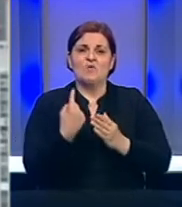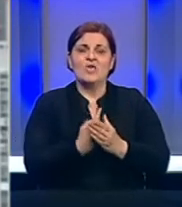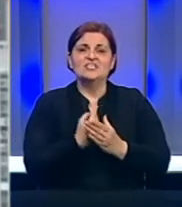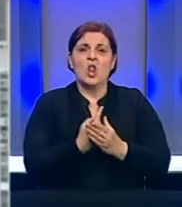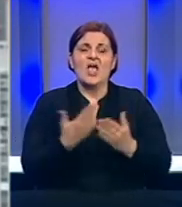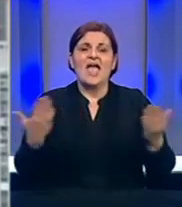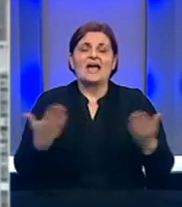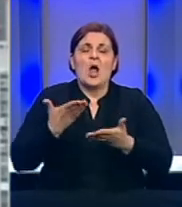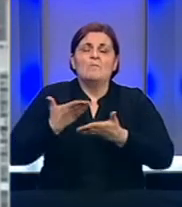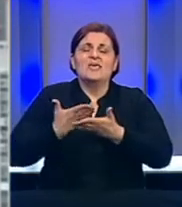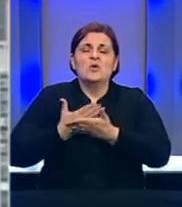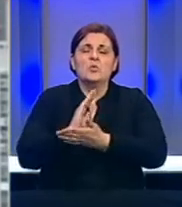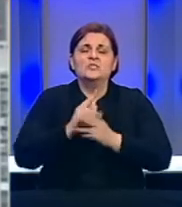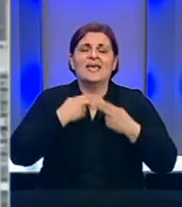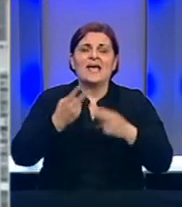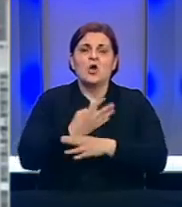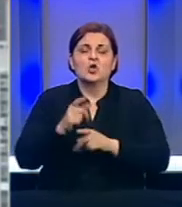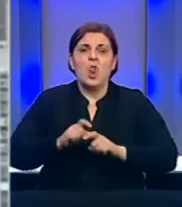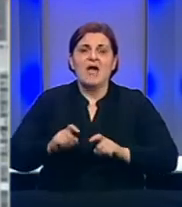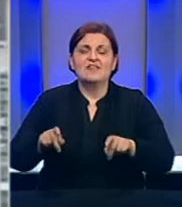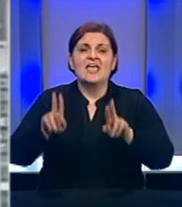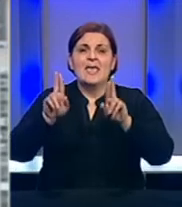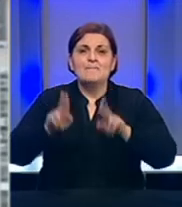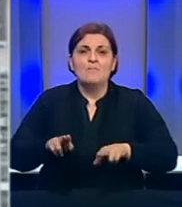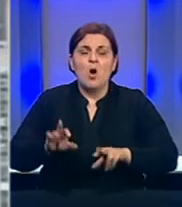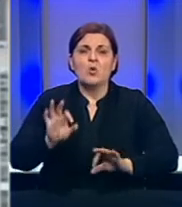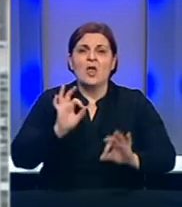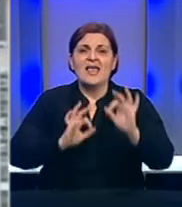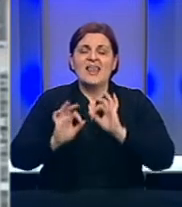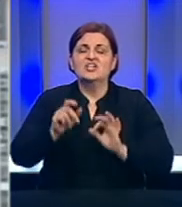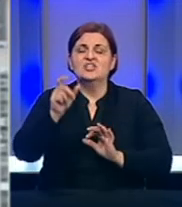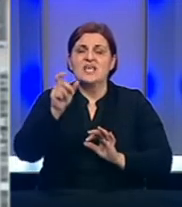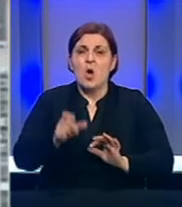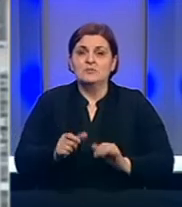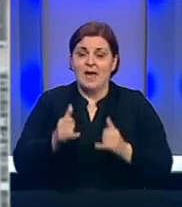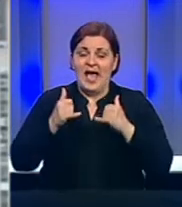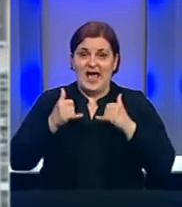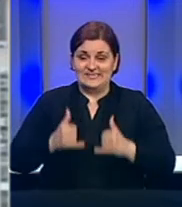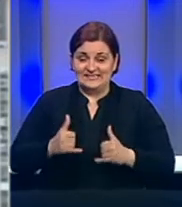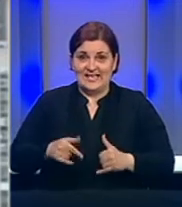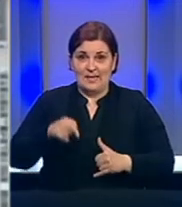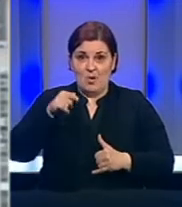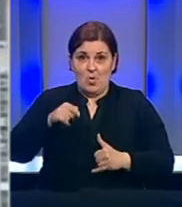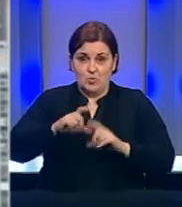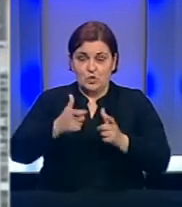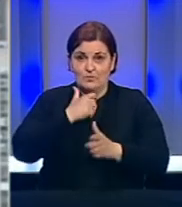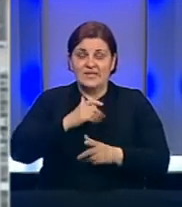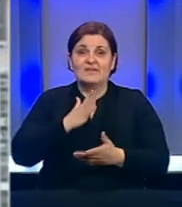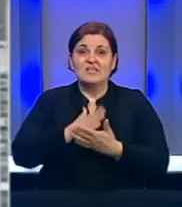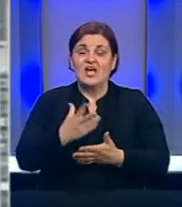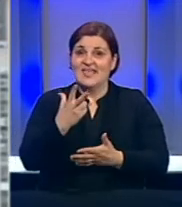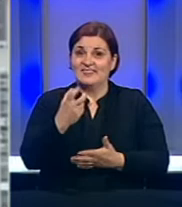kako bi se u slučaju zaraze koronavirusa mogle liječiti osobe, a trenutno u ovom centru boravi oko